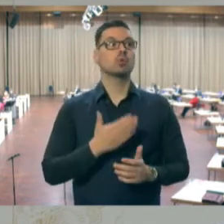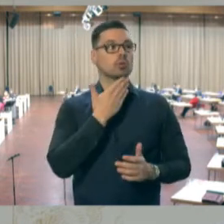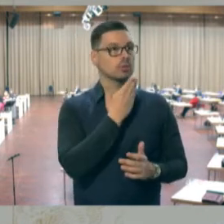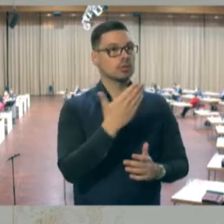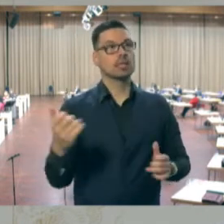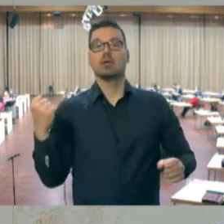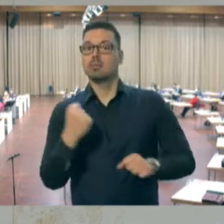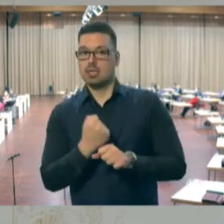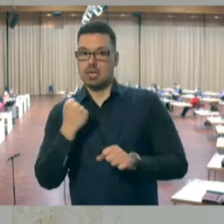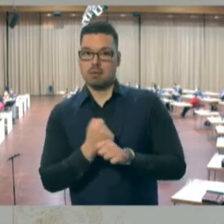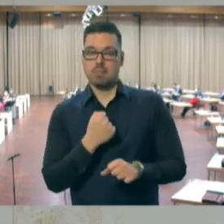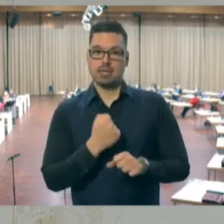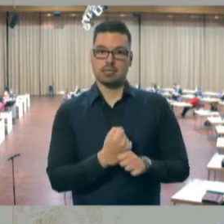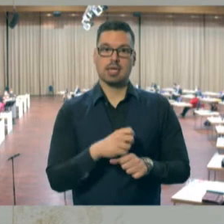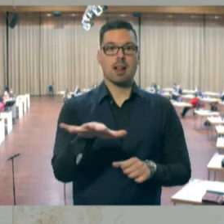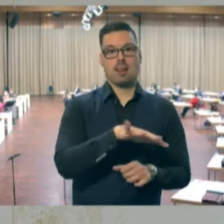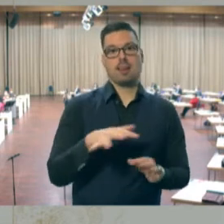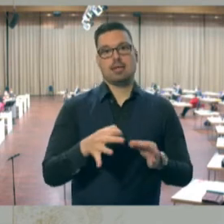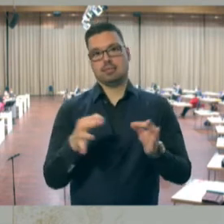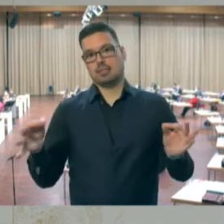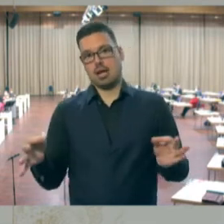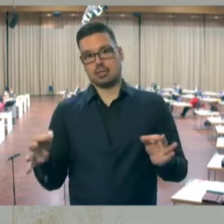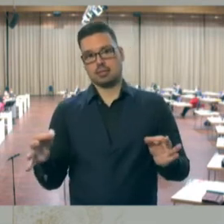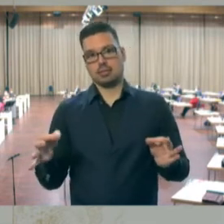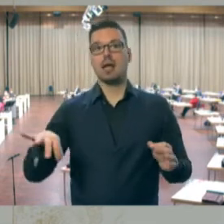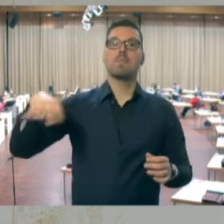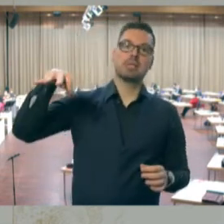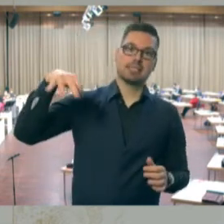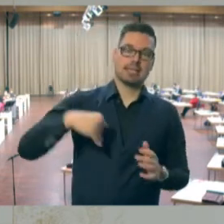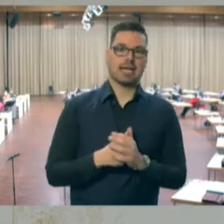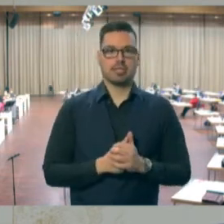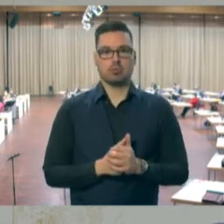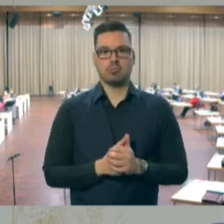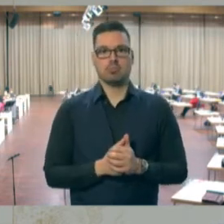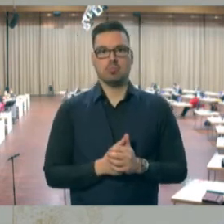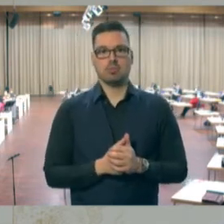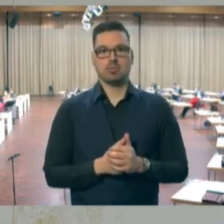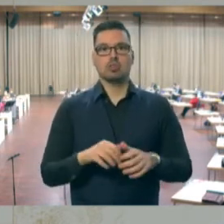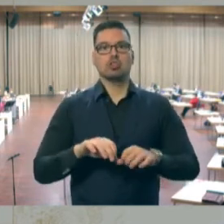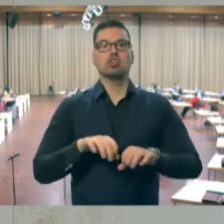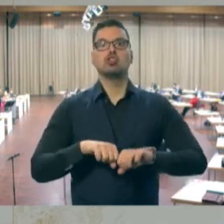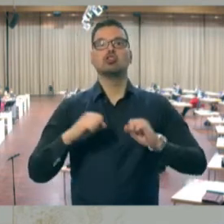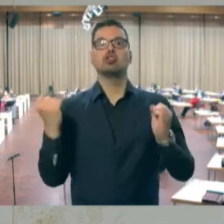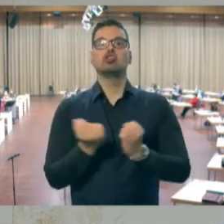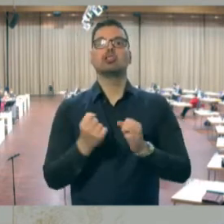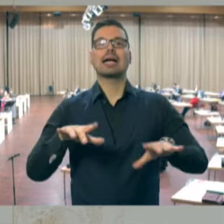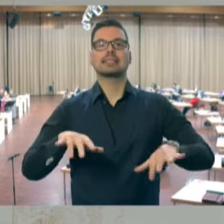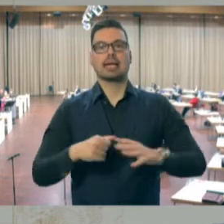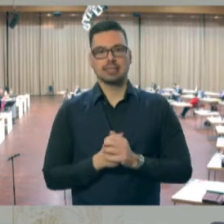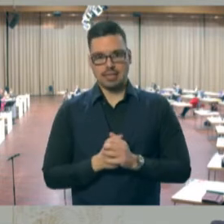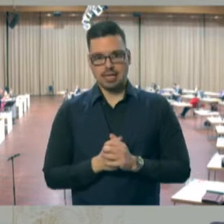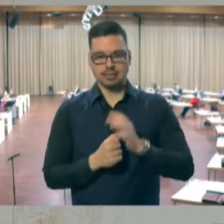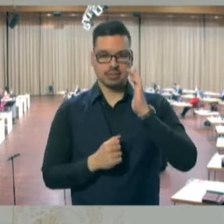Mitarbeiterinnen und Mitarbeitern des Landtages, der Ministerien, der Staatskanzlei, allen Mitarbeiterinnen und